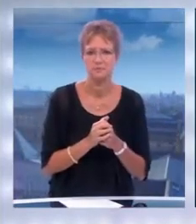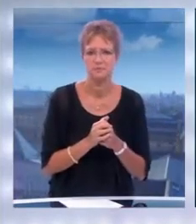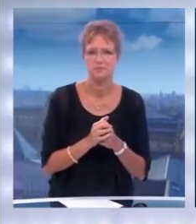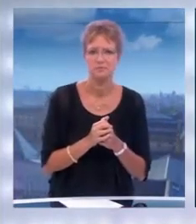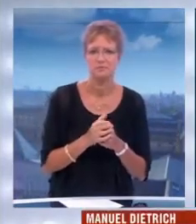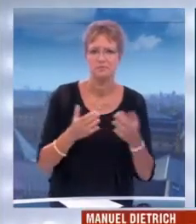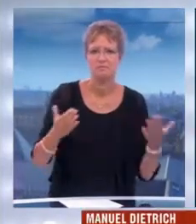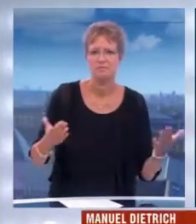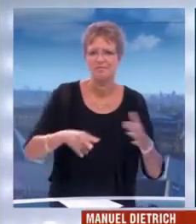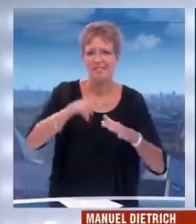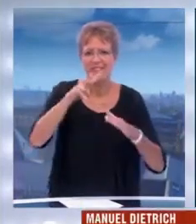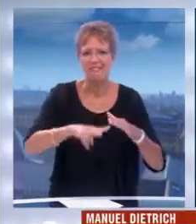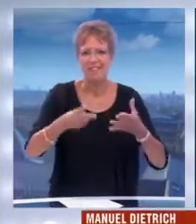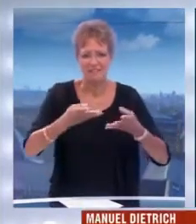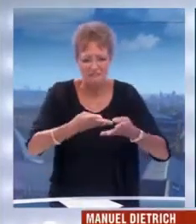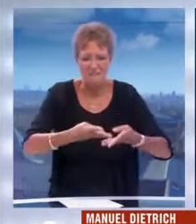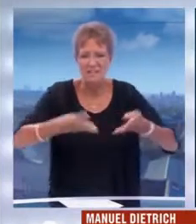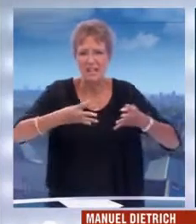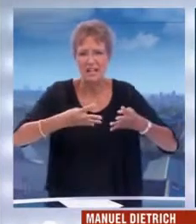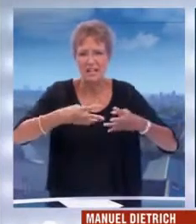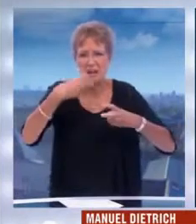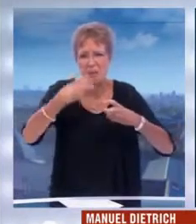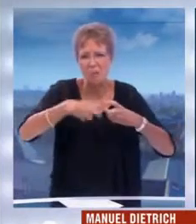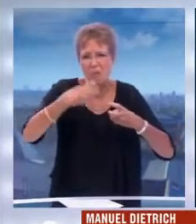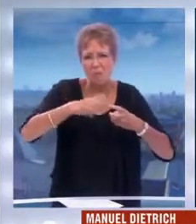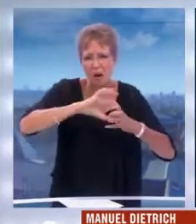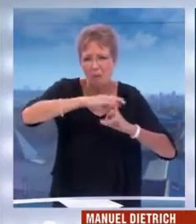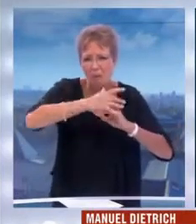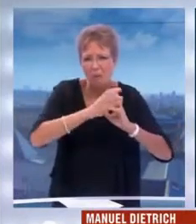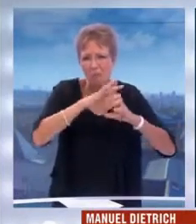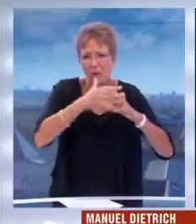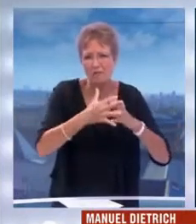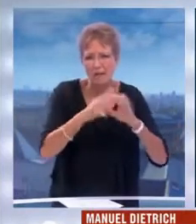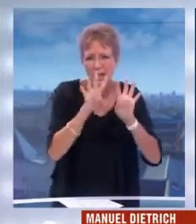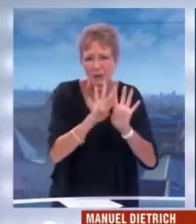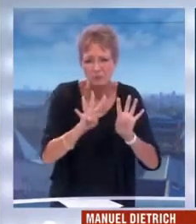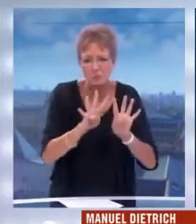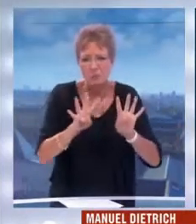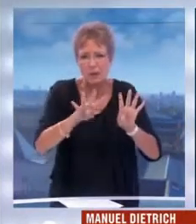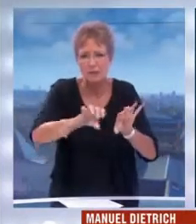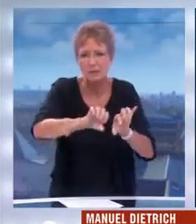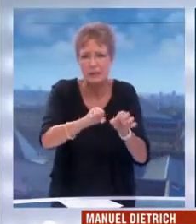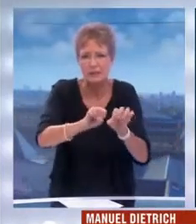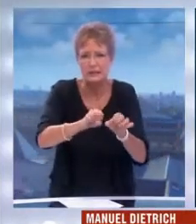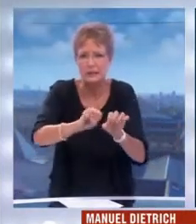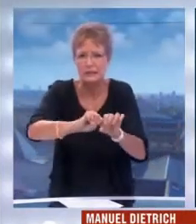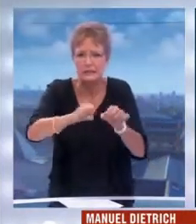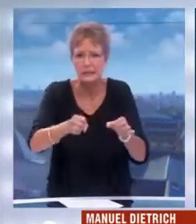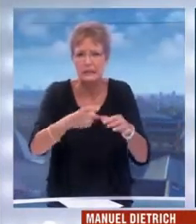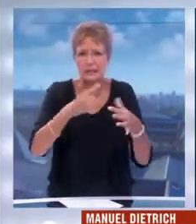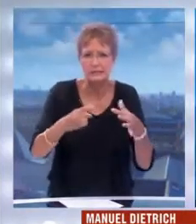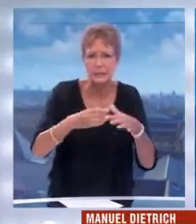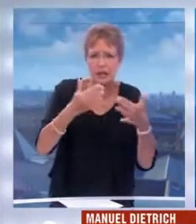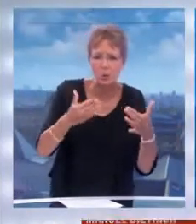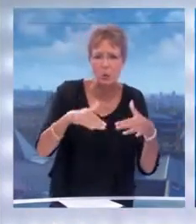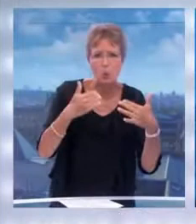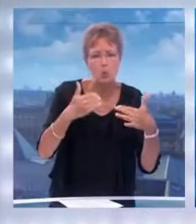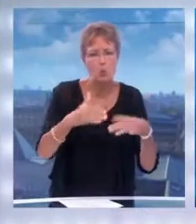Concrètement, il est pris dans la roche complètement, il a déjà cassé pas mal de gorgone, il a cassé pas mal de flore.